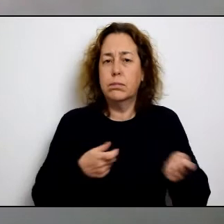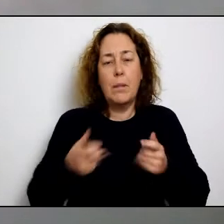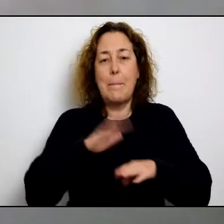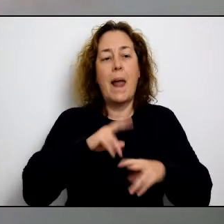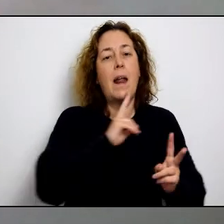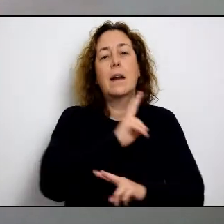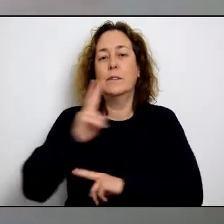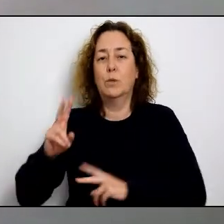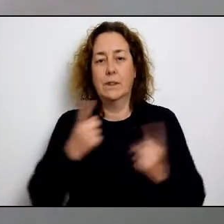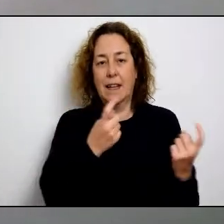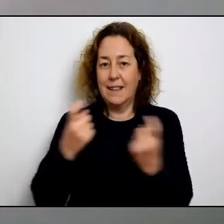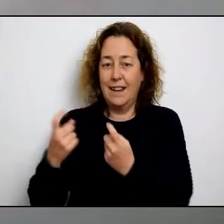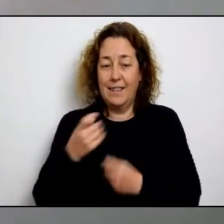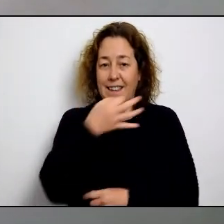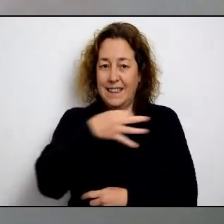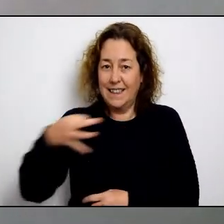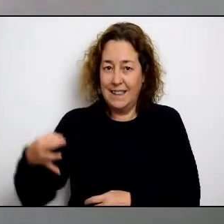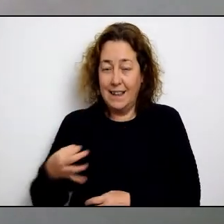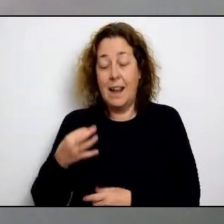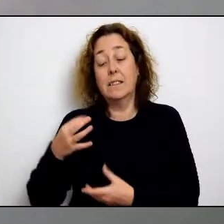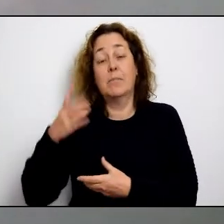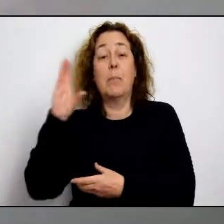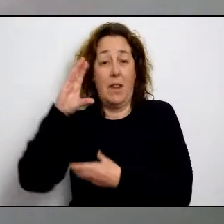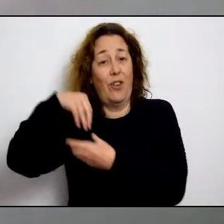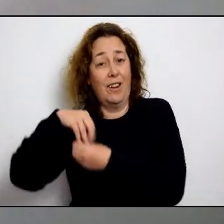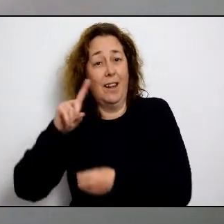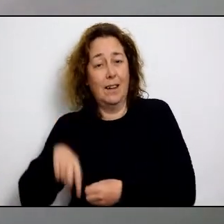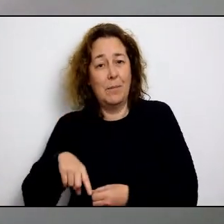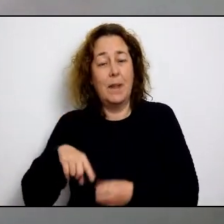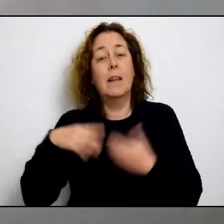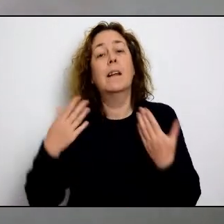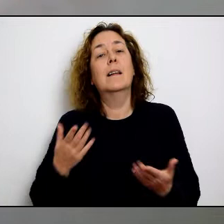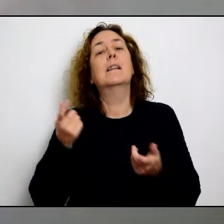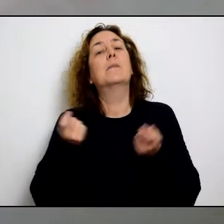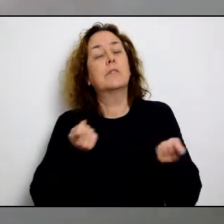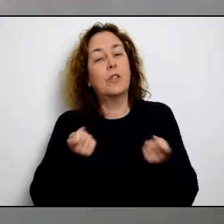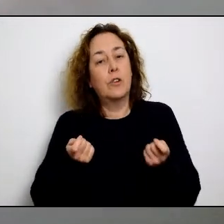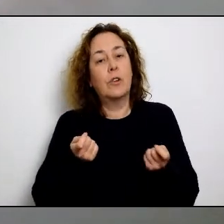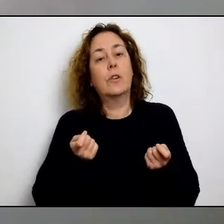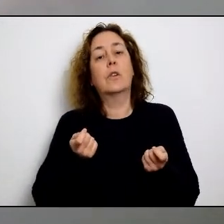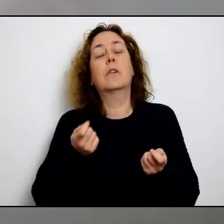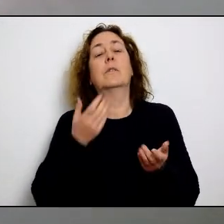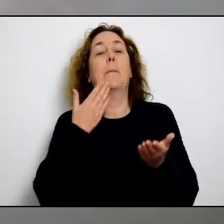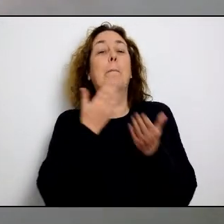especialment la Conselleria de Salut, que està vivint un ritme ingent de feina per donar resposta a totes les necessitats de totes les